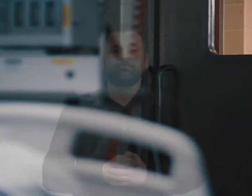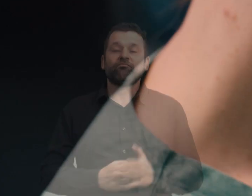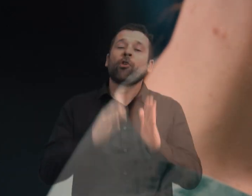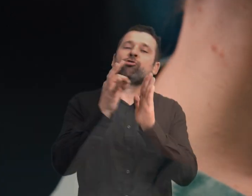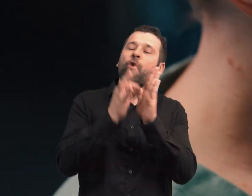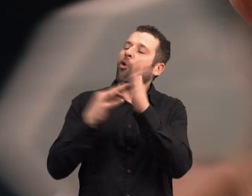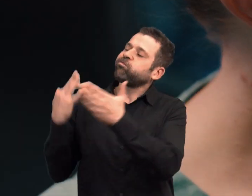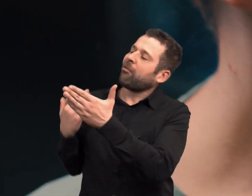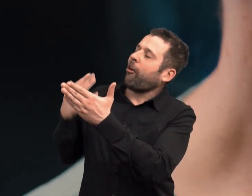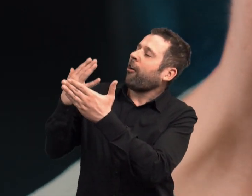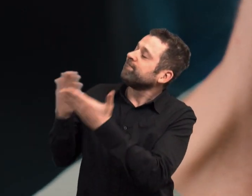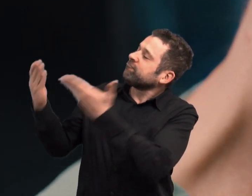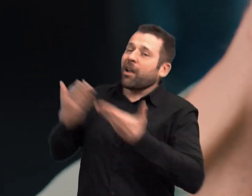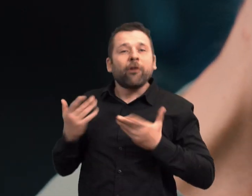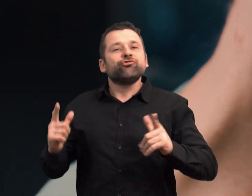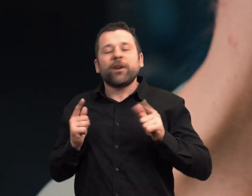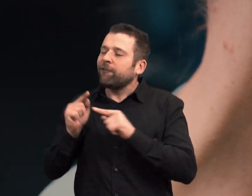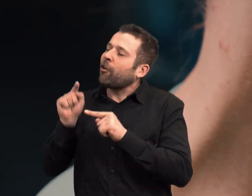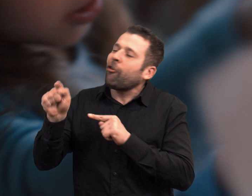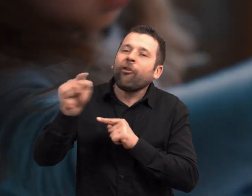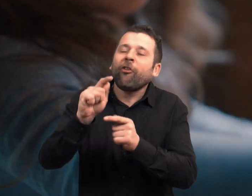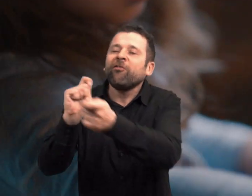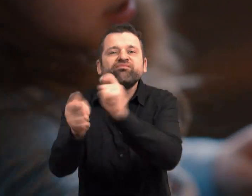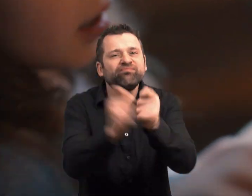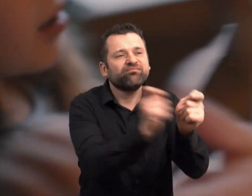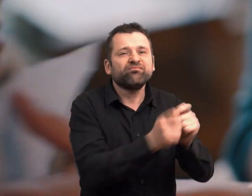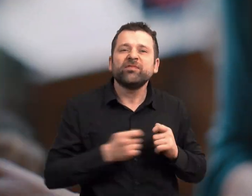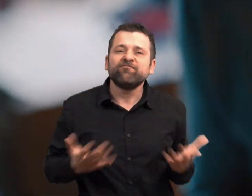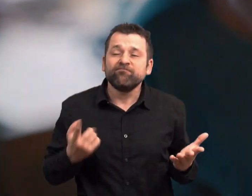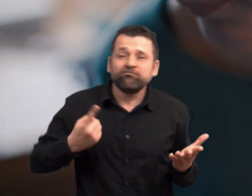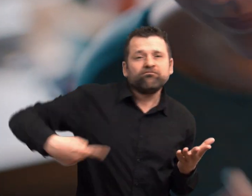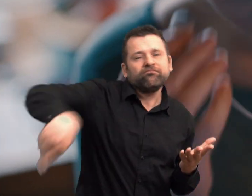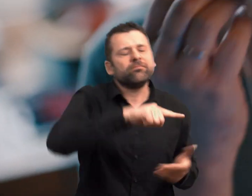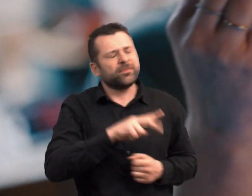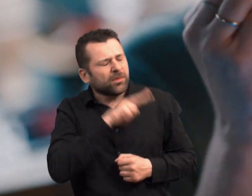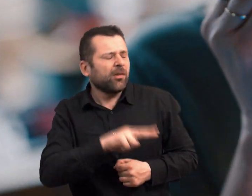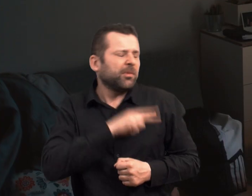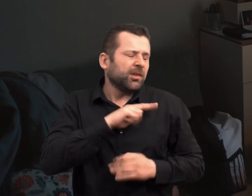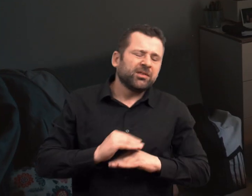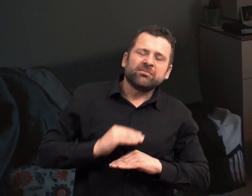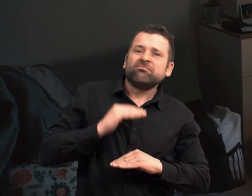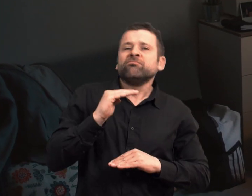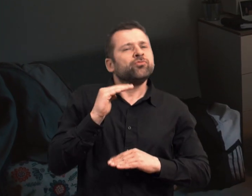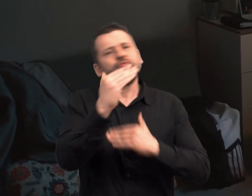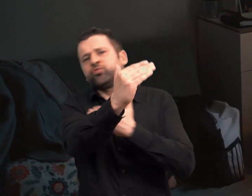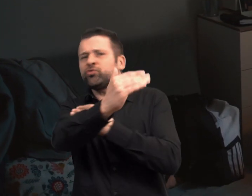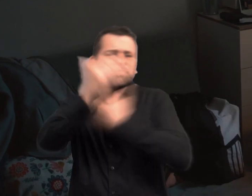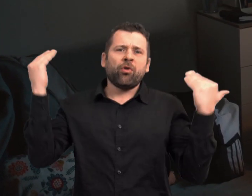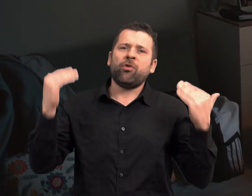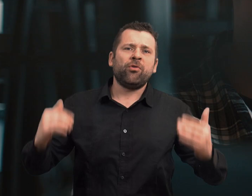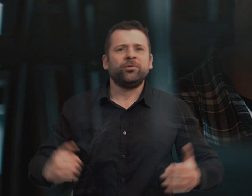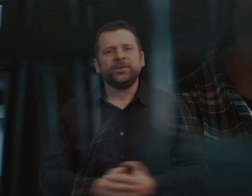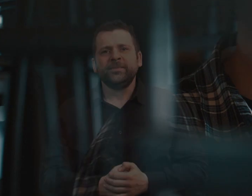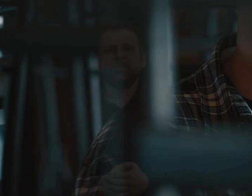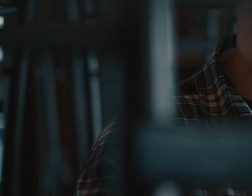Na každém z nás se poslední měsíce podepsali jinak. Ale všichni se shodneme, že už toho